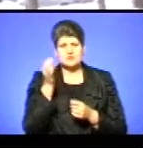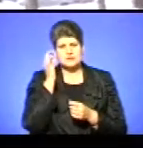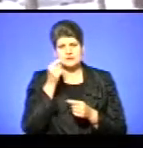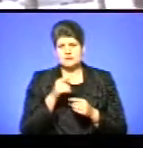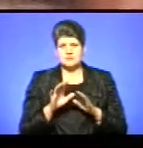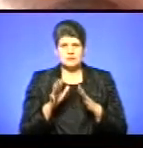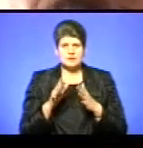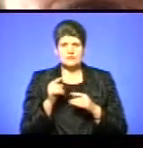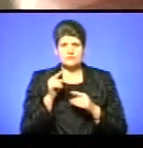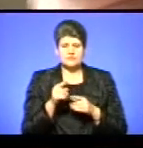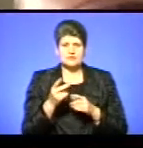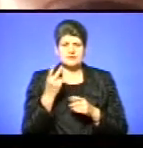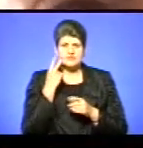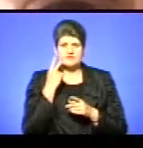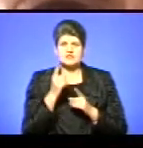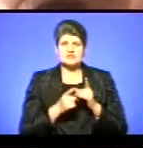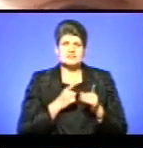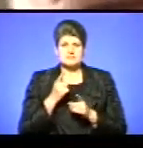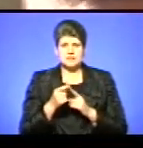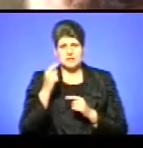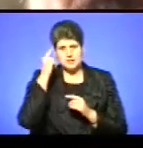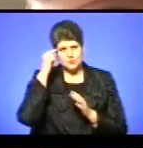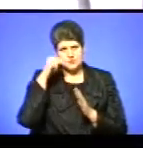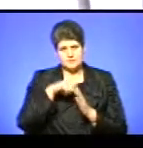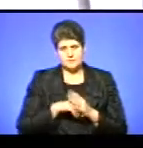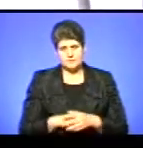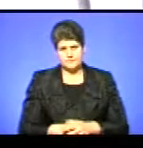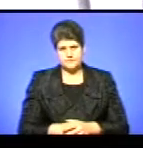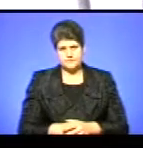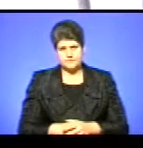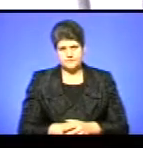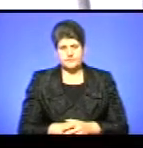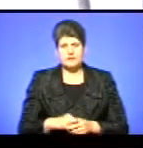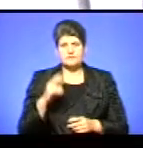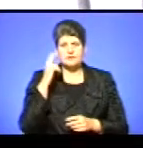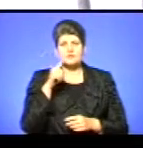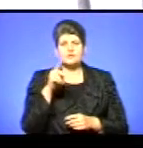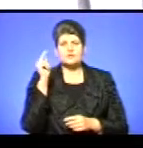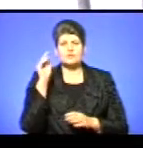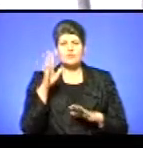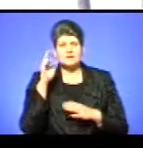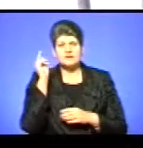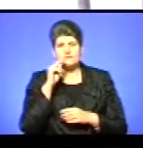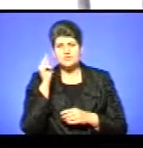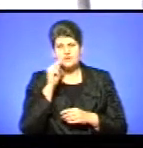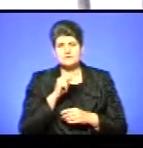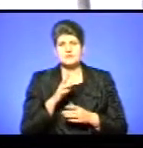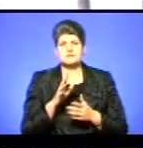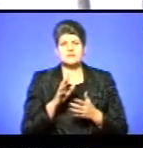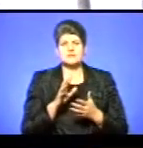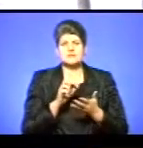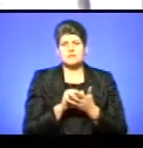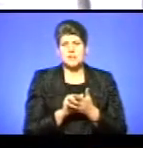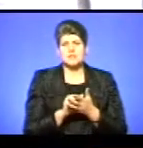події, адже вони назавжди змінили його свідомість. В Києві на той момент я навчався, ми знімалися з друзями